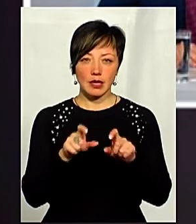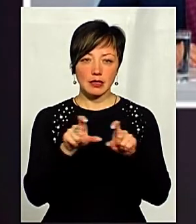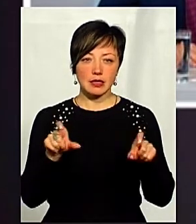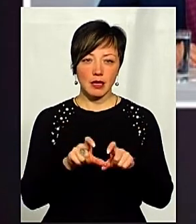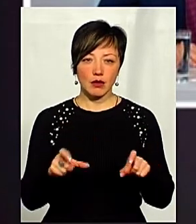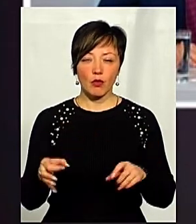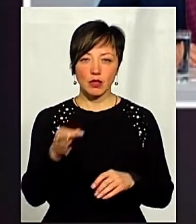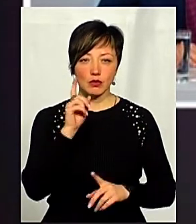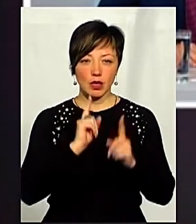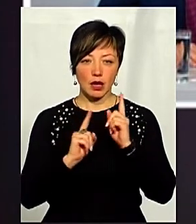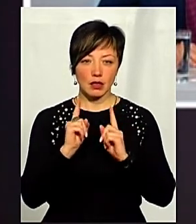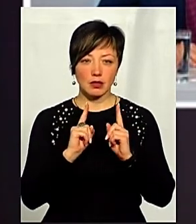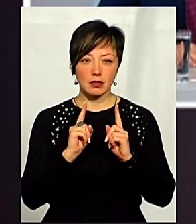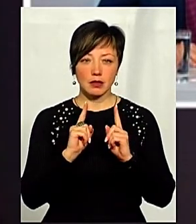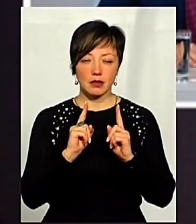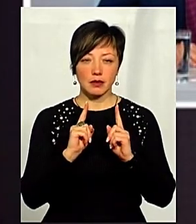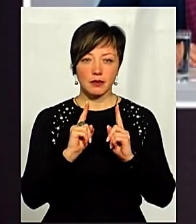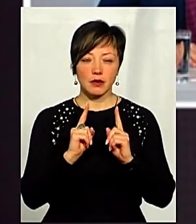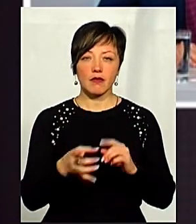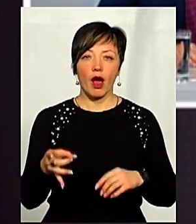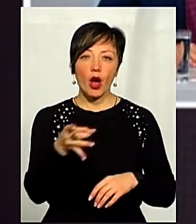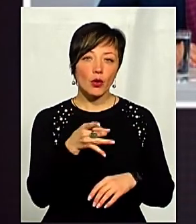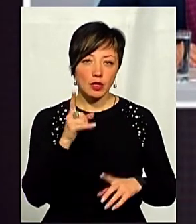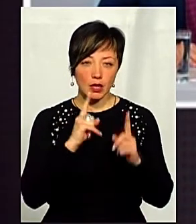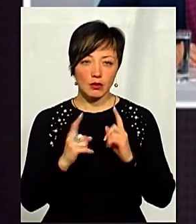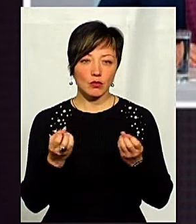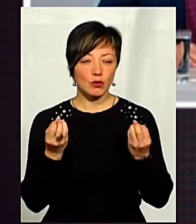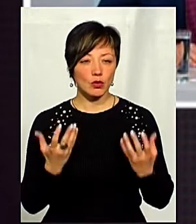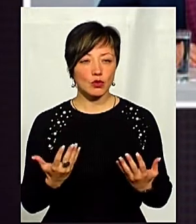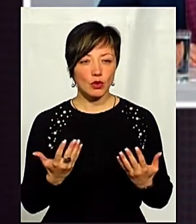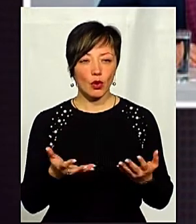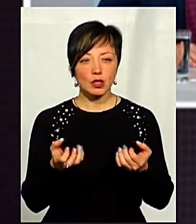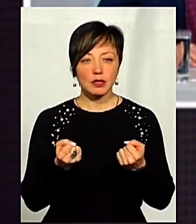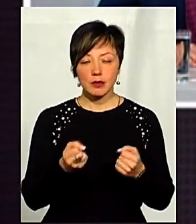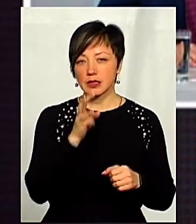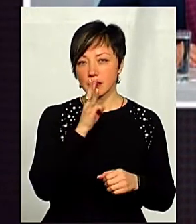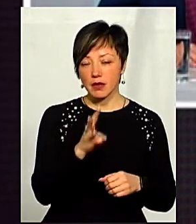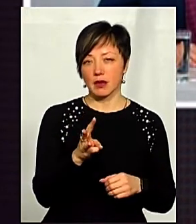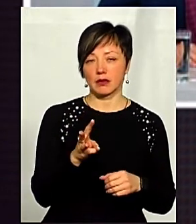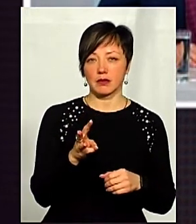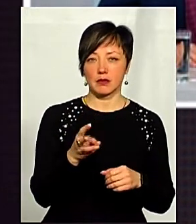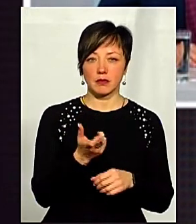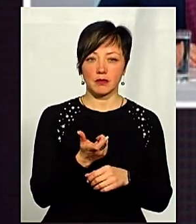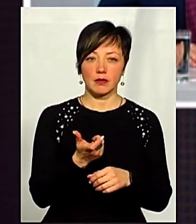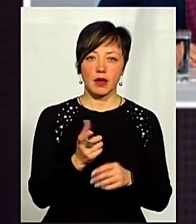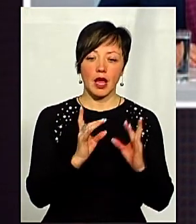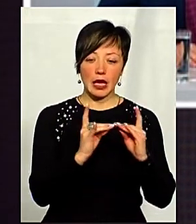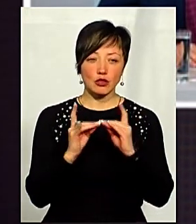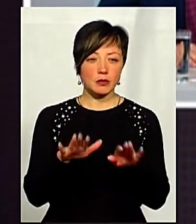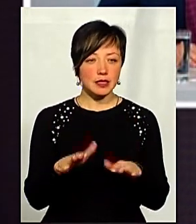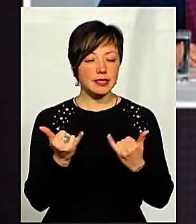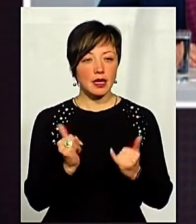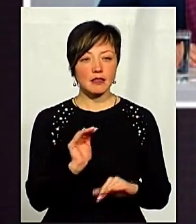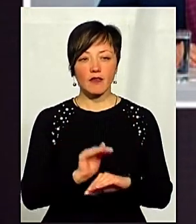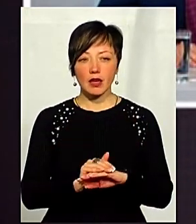закладах обласної ради, вони і в районних рад, вони просто отримали заробітну плату, там ліжко місця там оплачувалися.